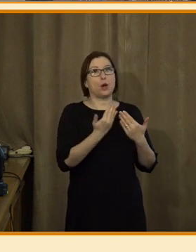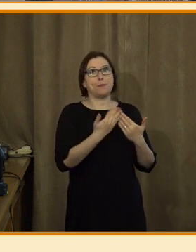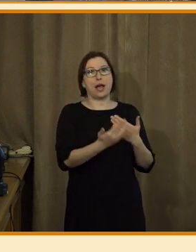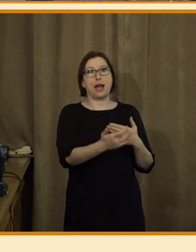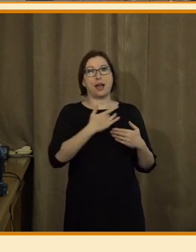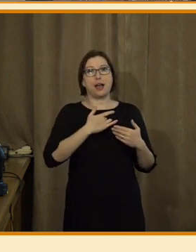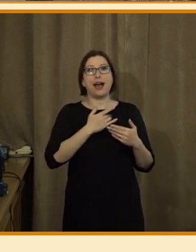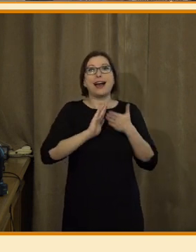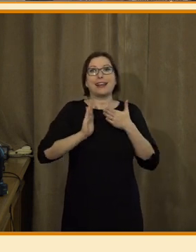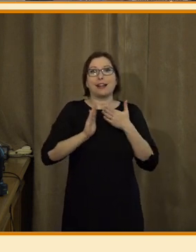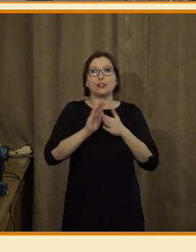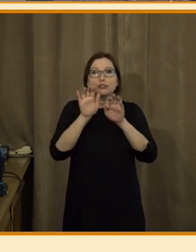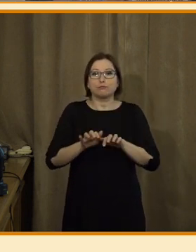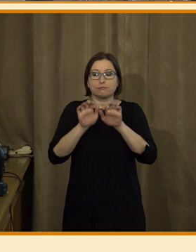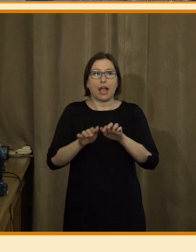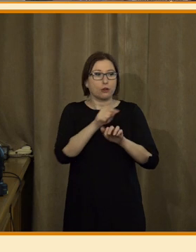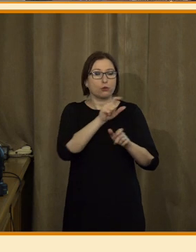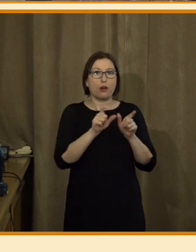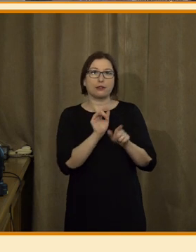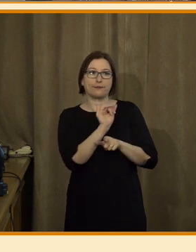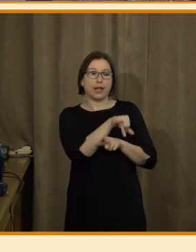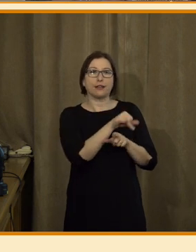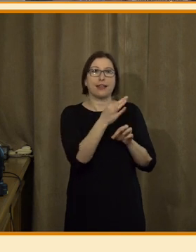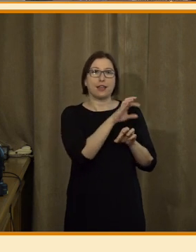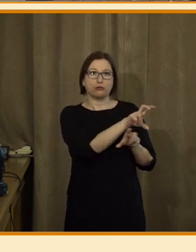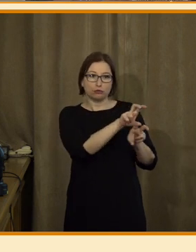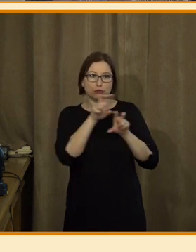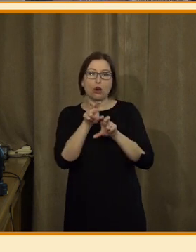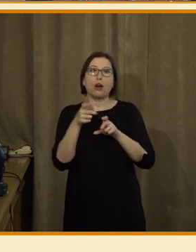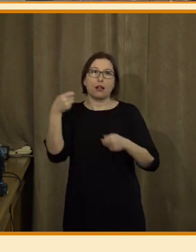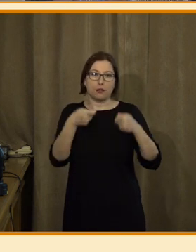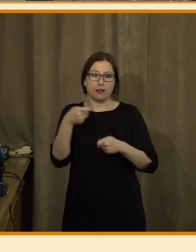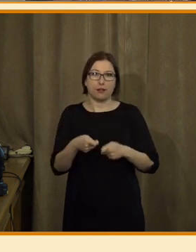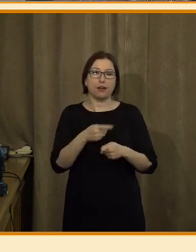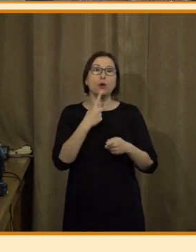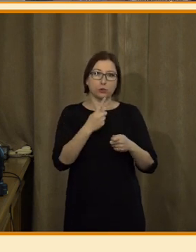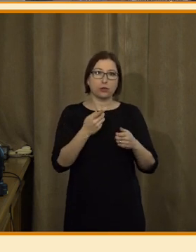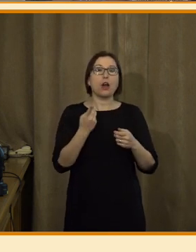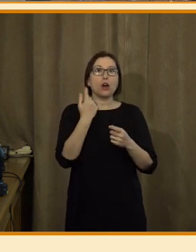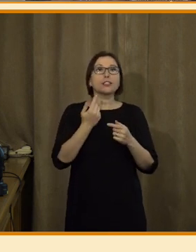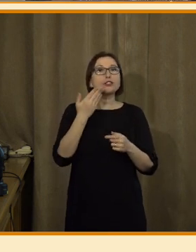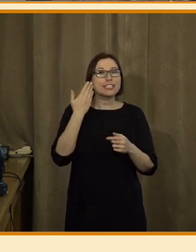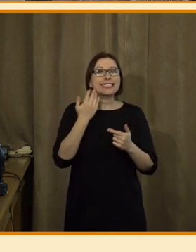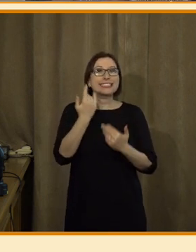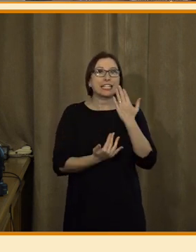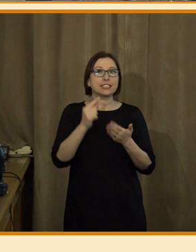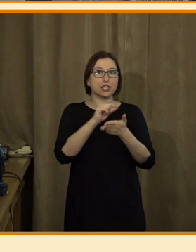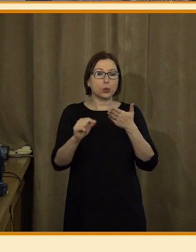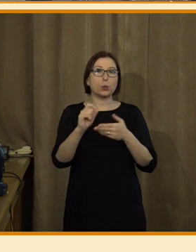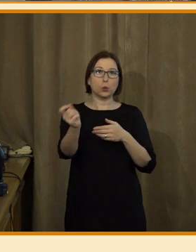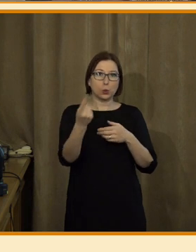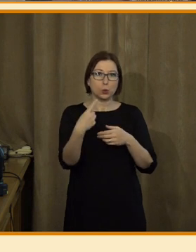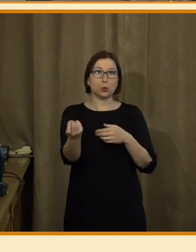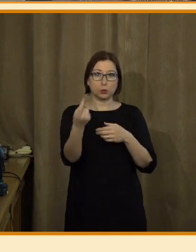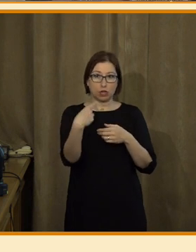rychlejším zpracováním toku dat z Českého statistického úřadu, na která jsme přímo